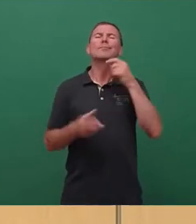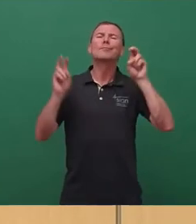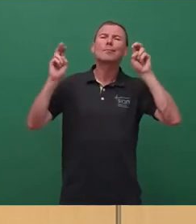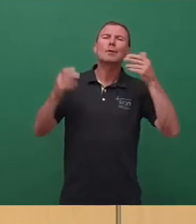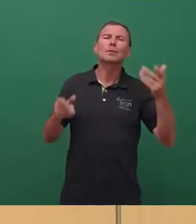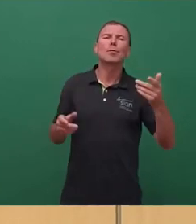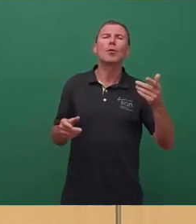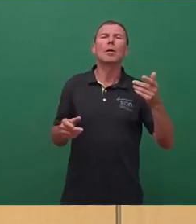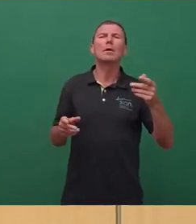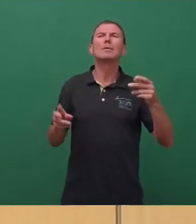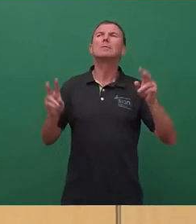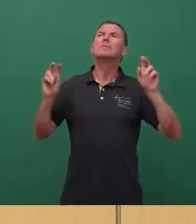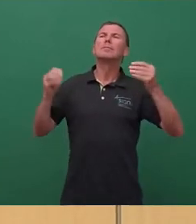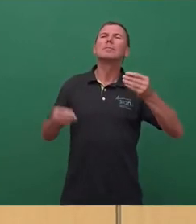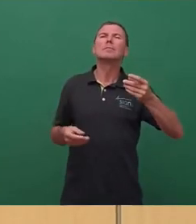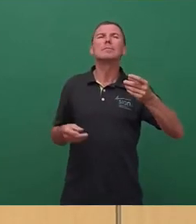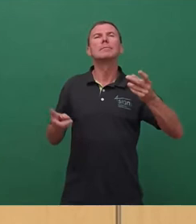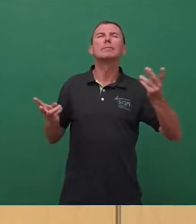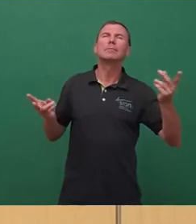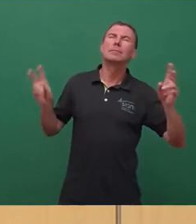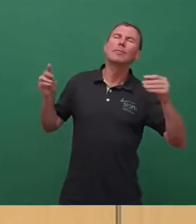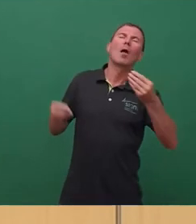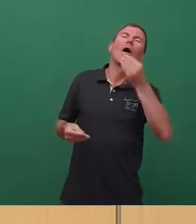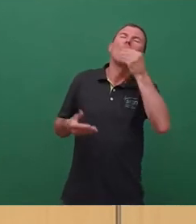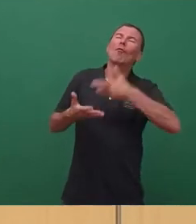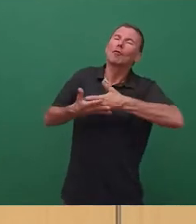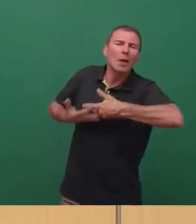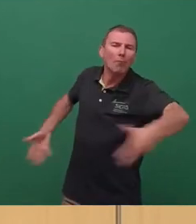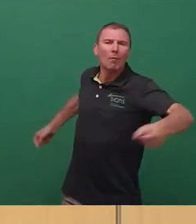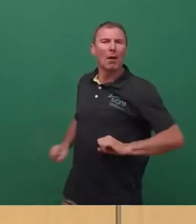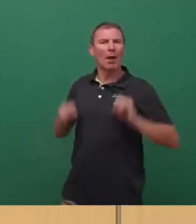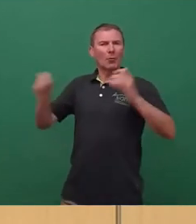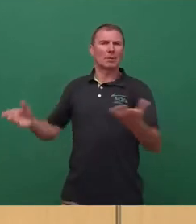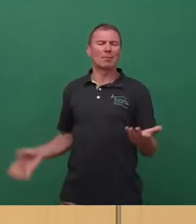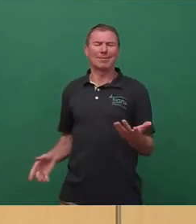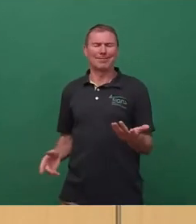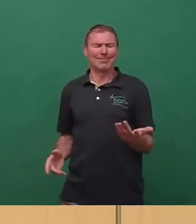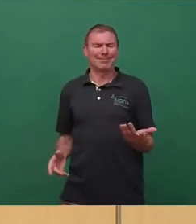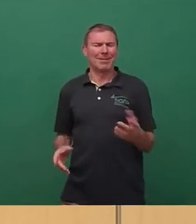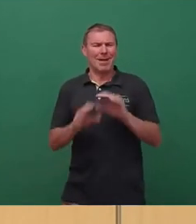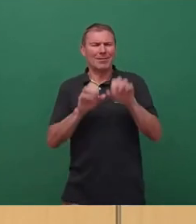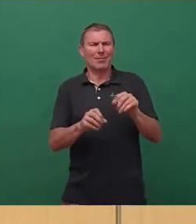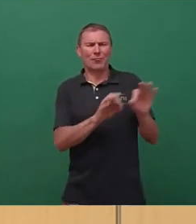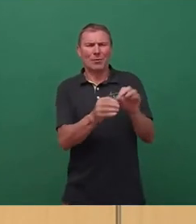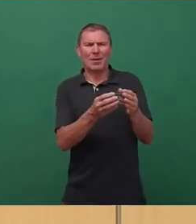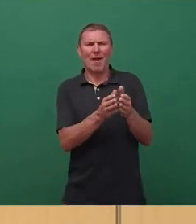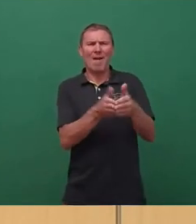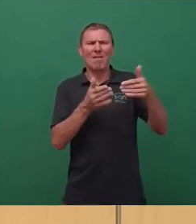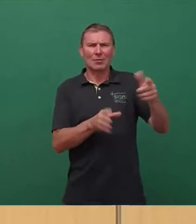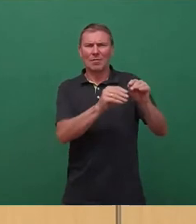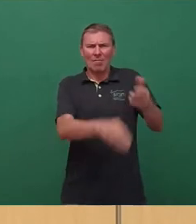Frühstücksgelage ausgegeben werden, der haushaltsführenden Fraktion verwendet. Und ich denke,